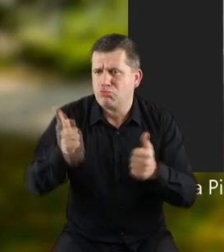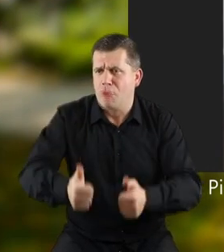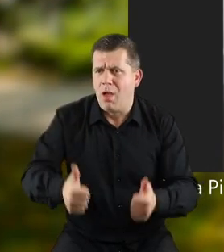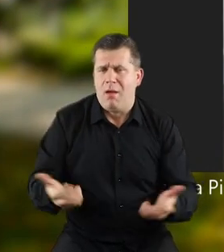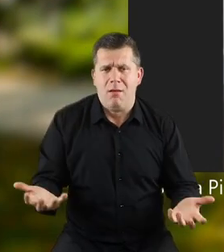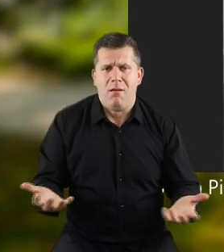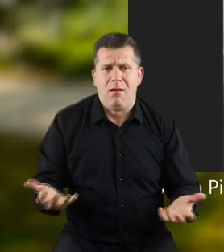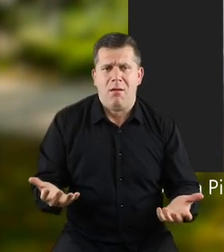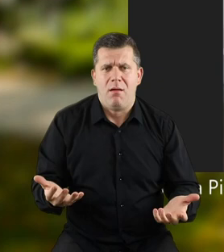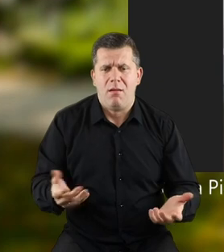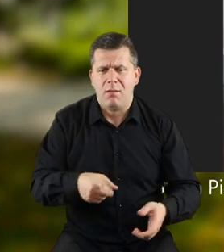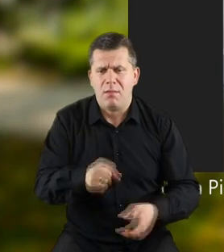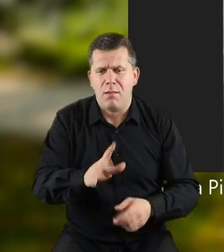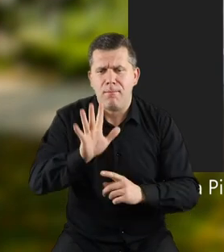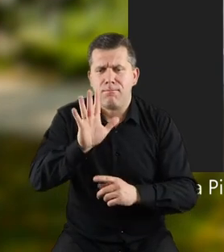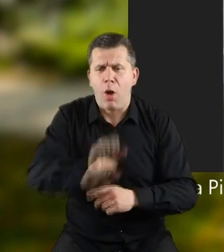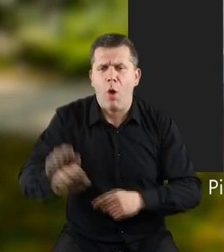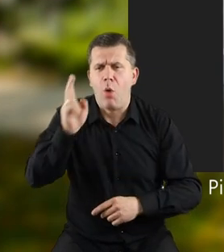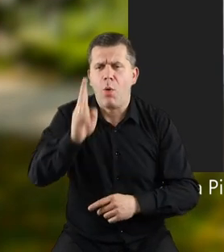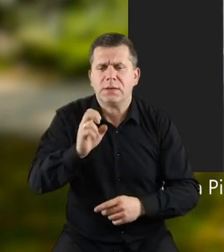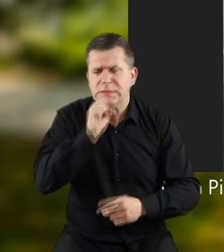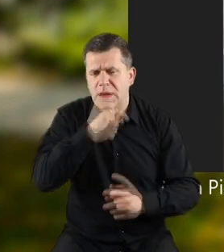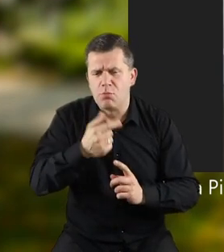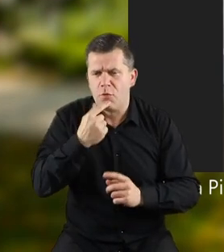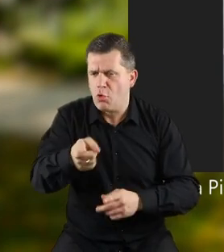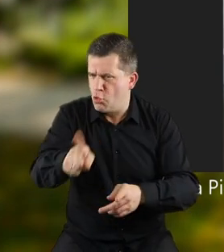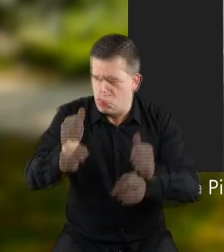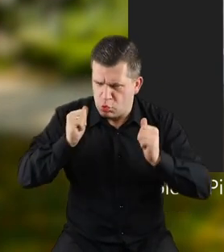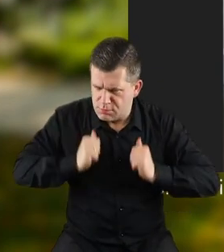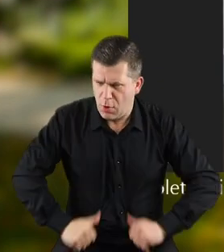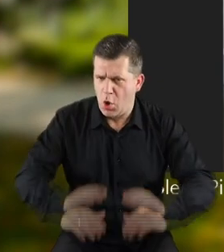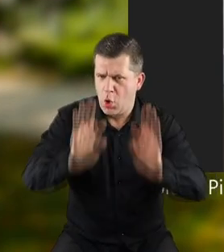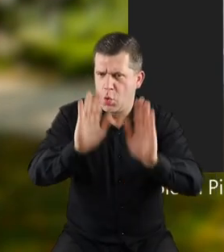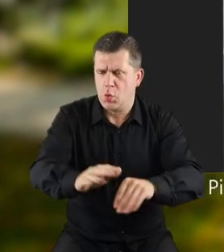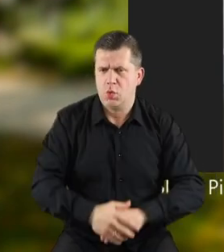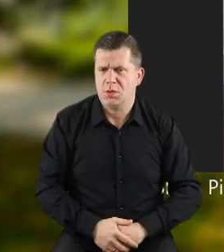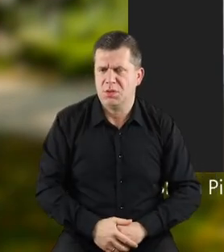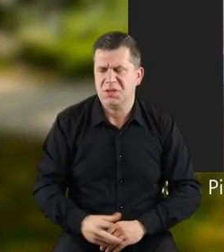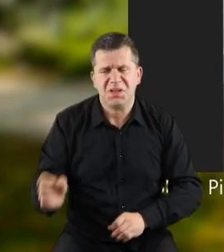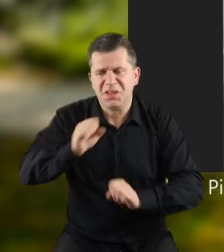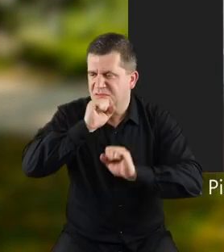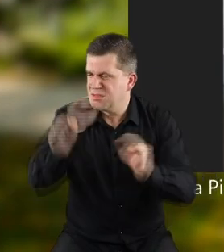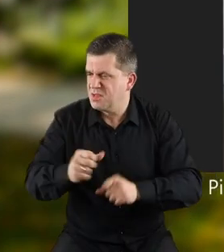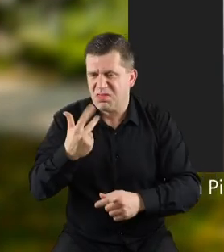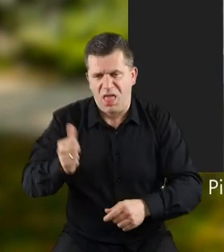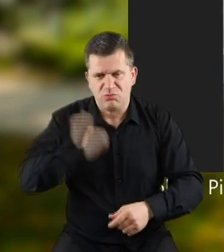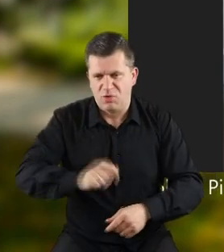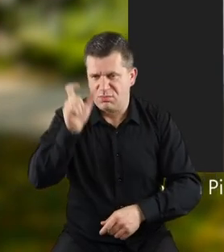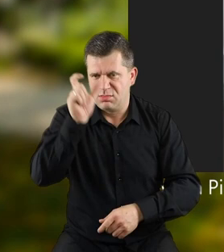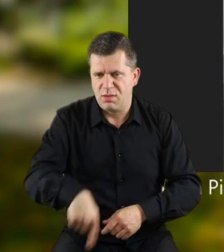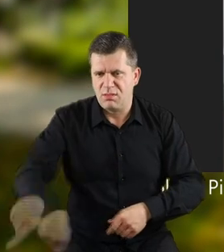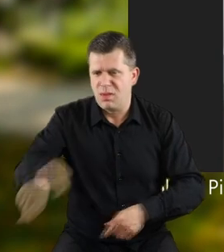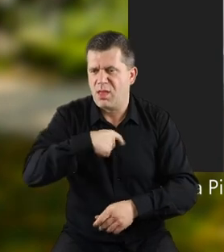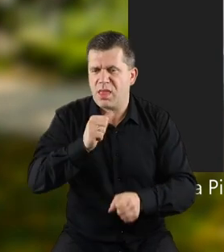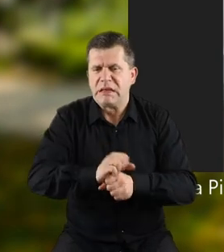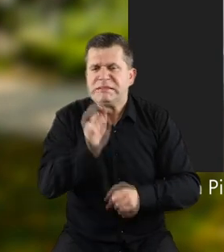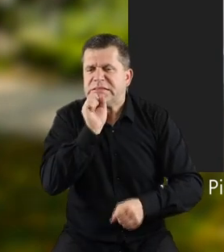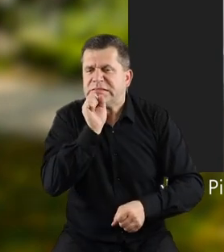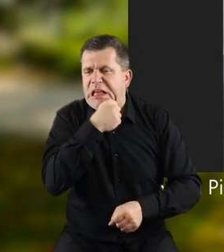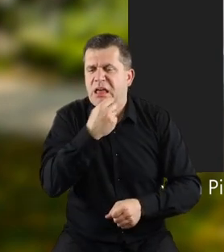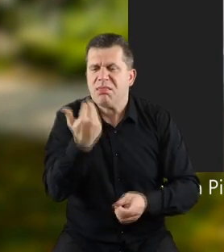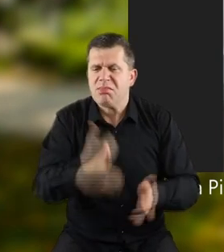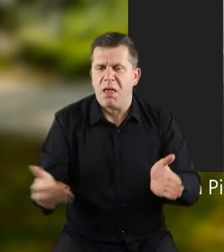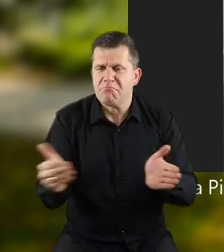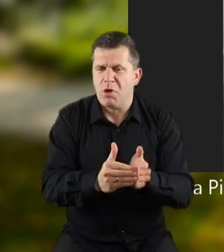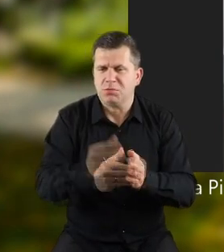miało czekać? Na to stary bąk powiedział, uspokój się misio, nikt na ciebie nie czeka. Jesteśmy tylko